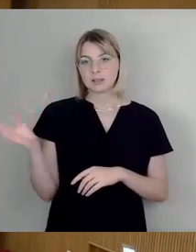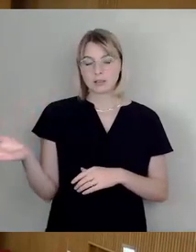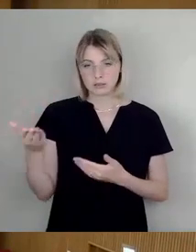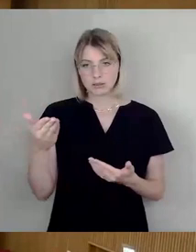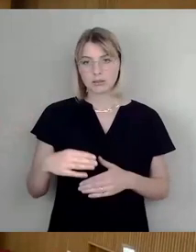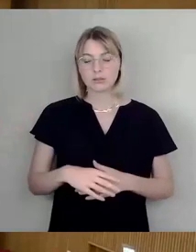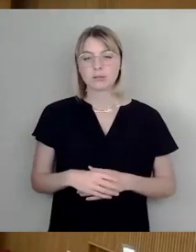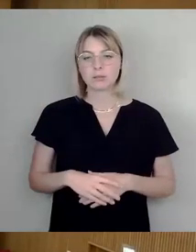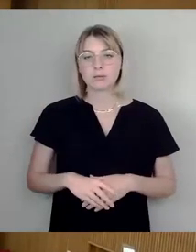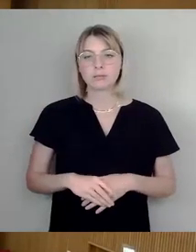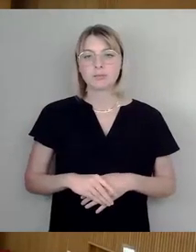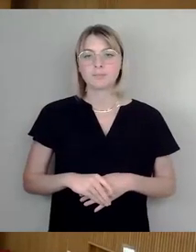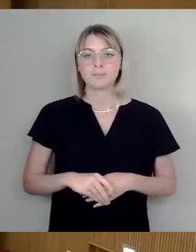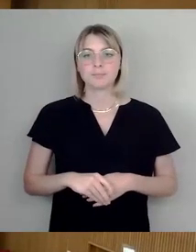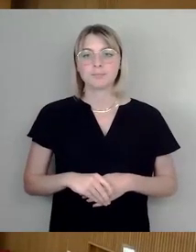Bitte schön.